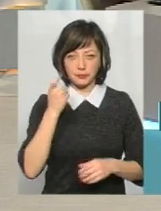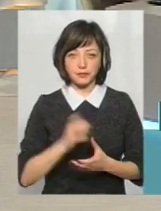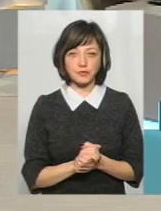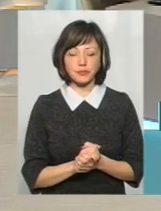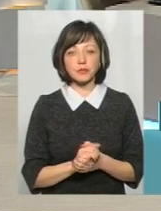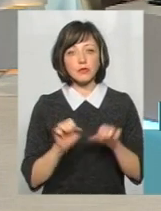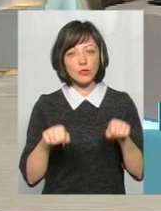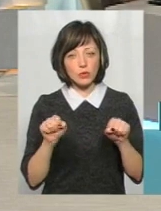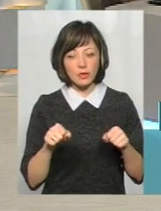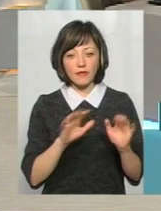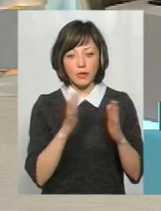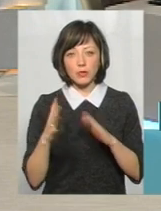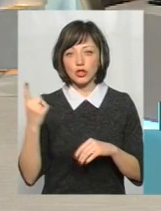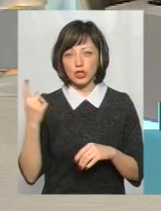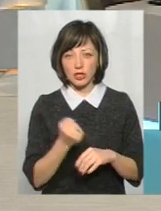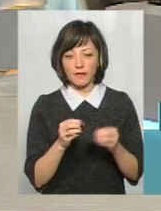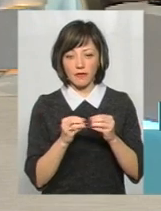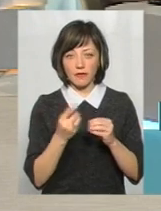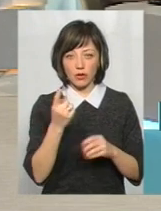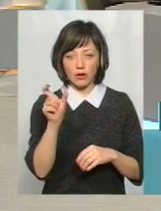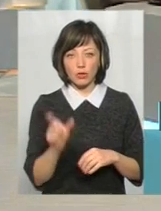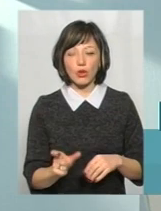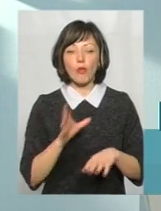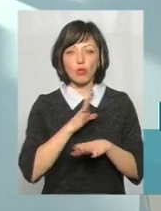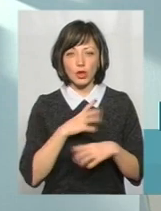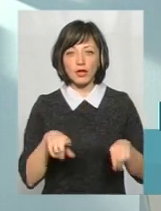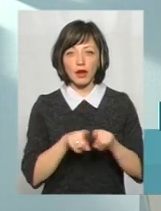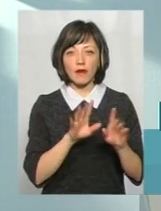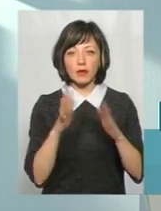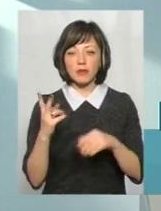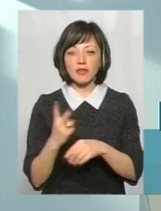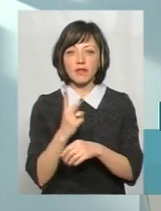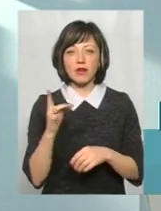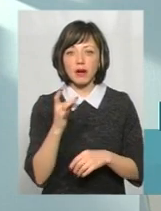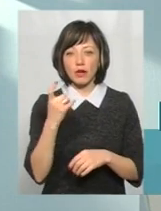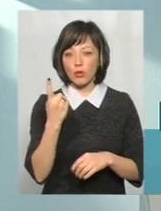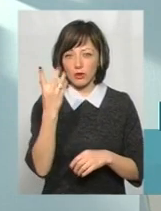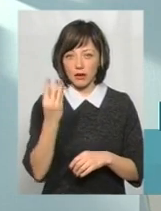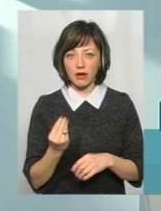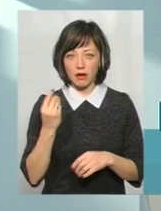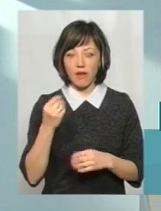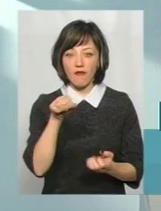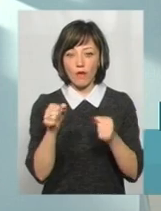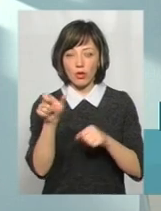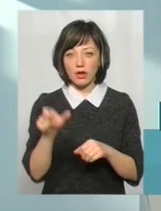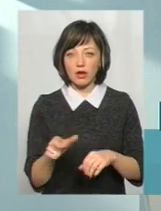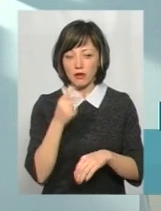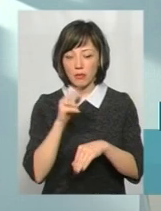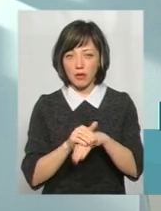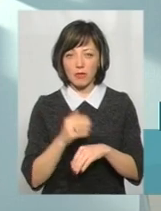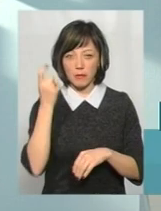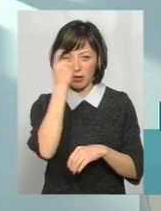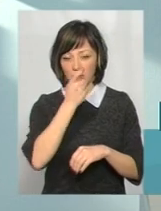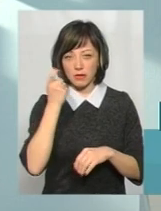випадки, коли протягом тижня одна і та ж сама людина? Навіть були такі випадки, коли двічі за один день водії попадалися фактично на підпитку.